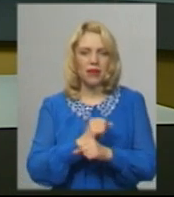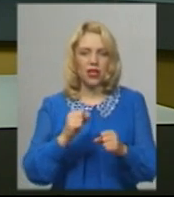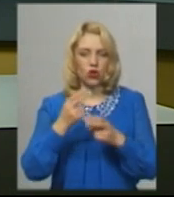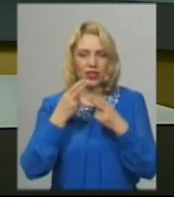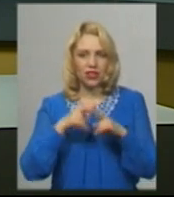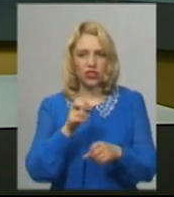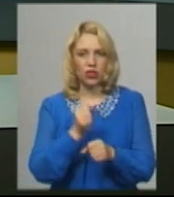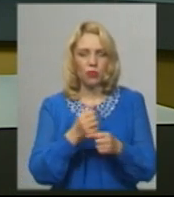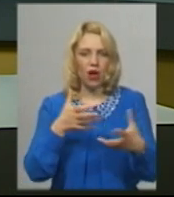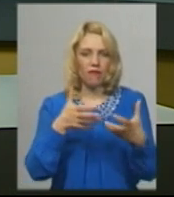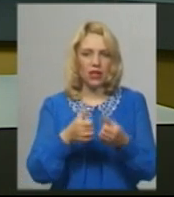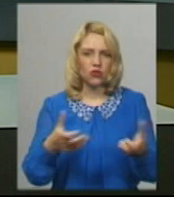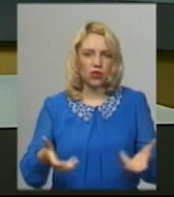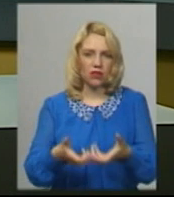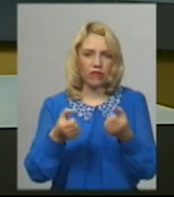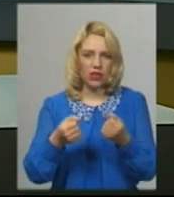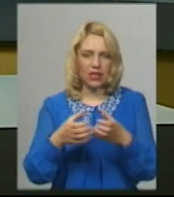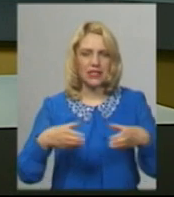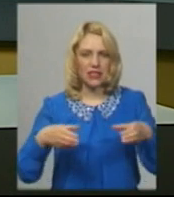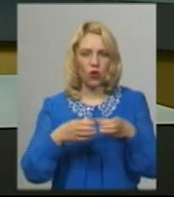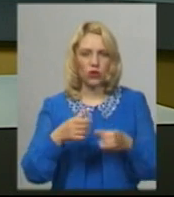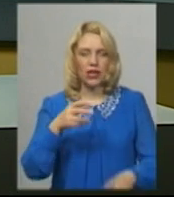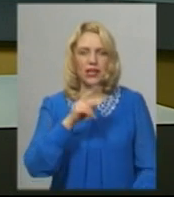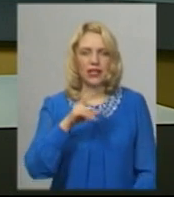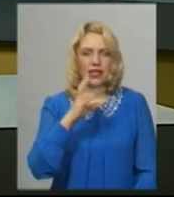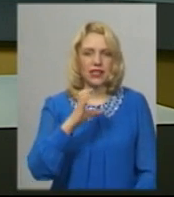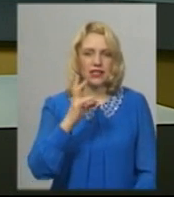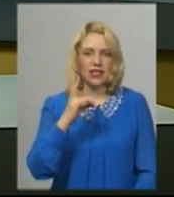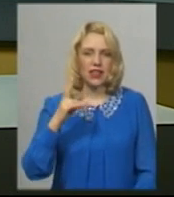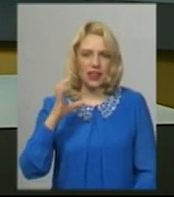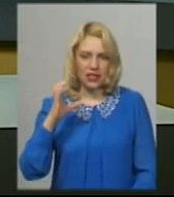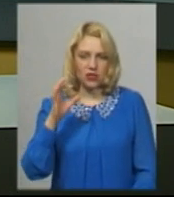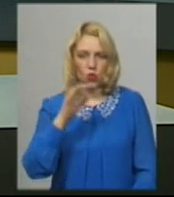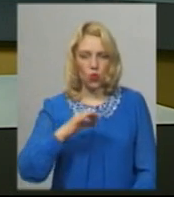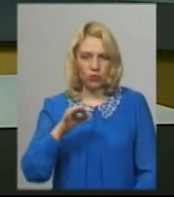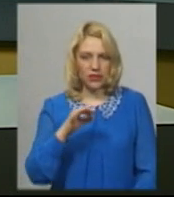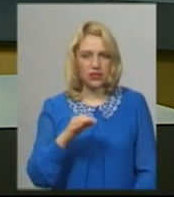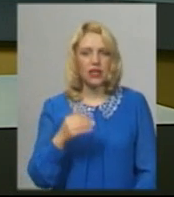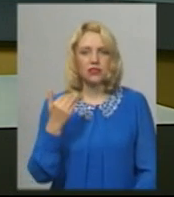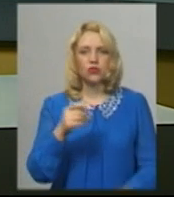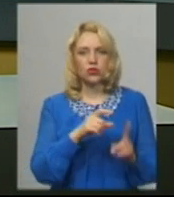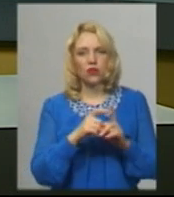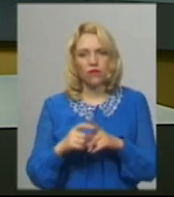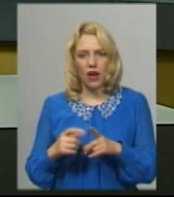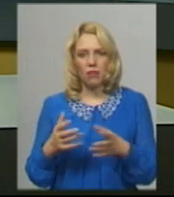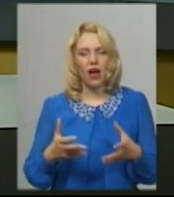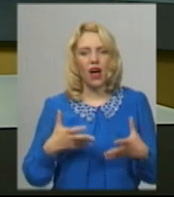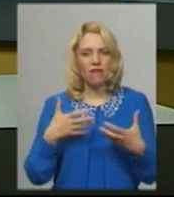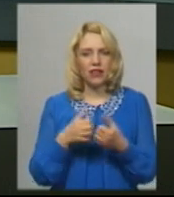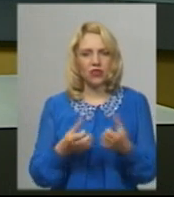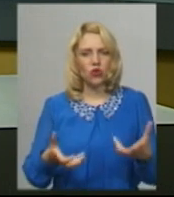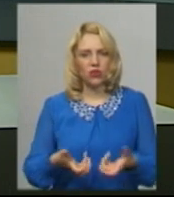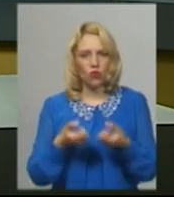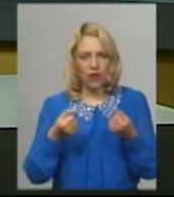аварійно-рятувального загону ГУ ДСНС Хмельницької області Сергій Косар. За його словами, аварійно-рятувальний загін